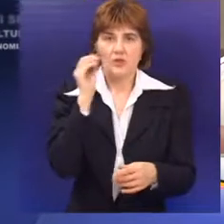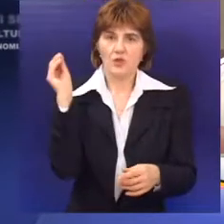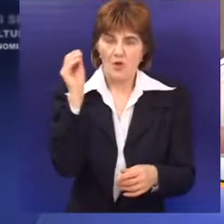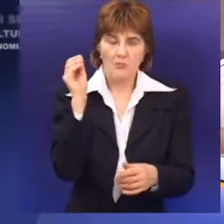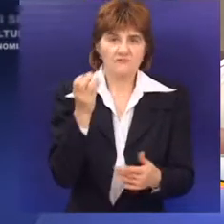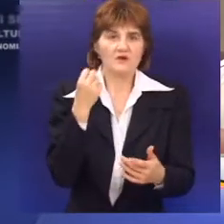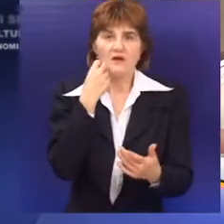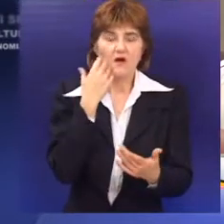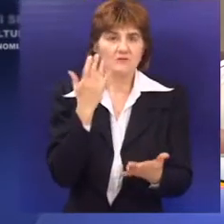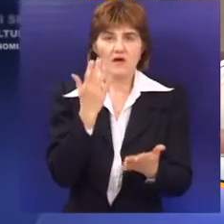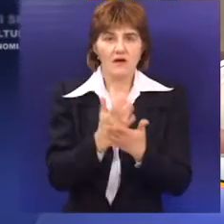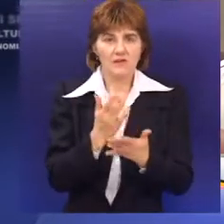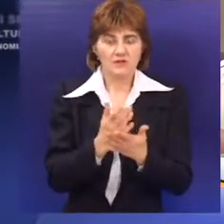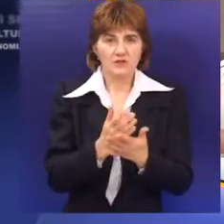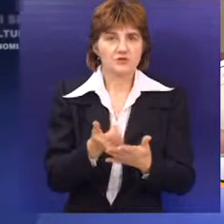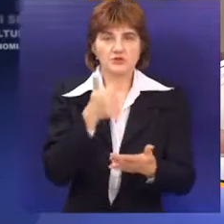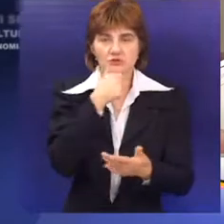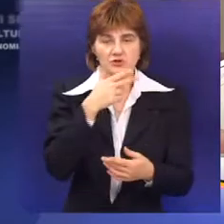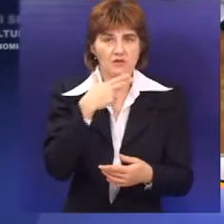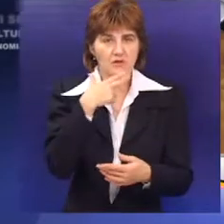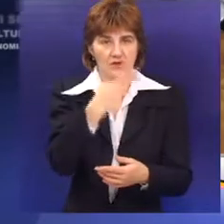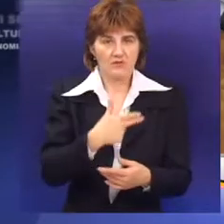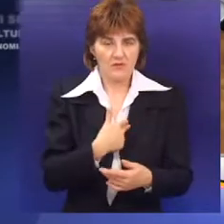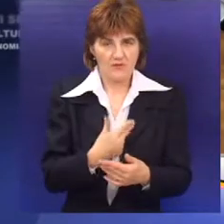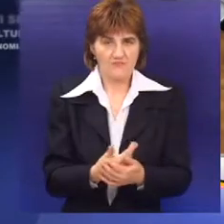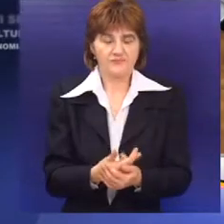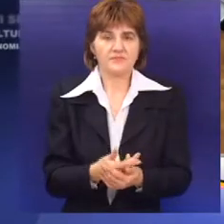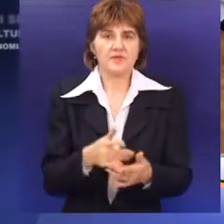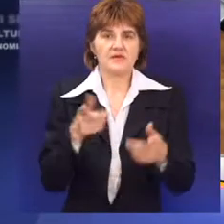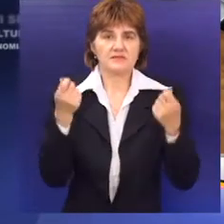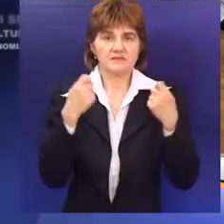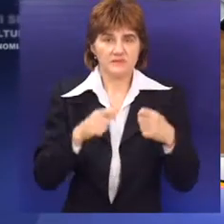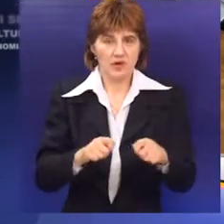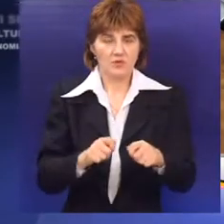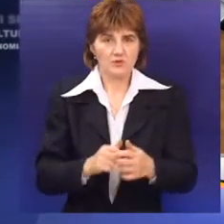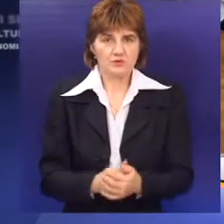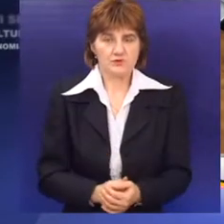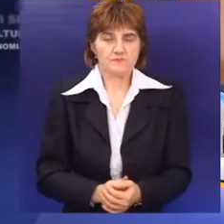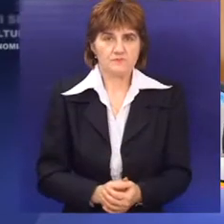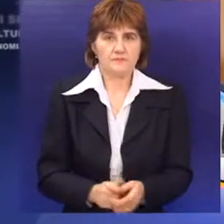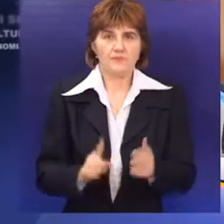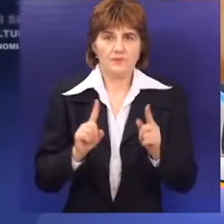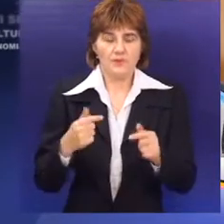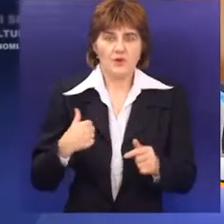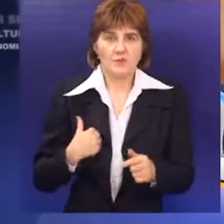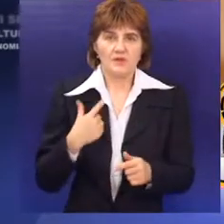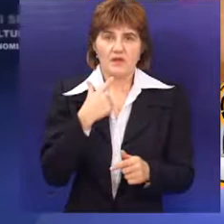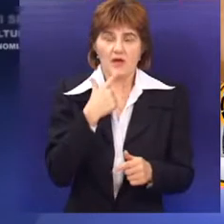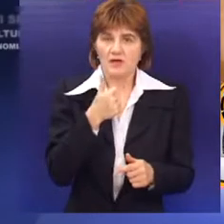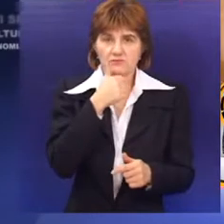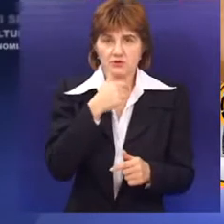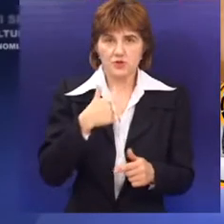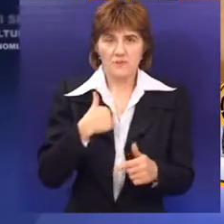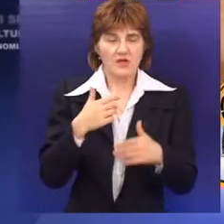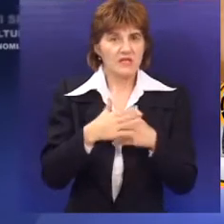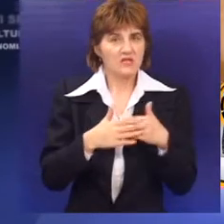obavešten o tome kada je predmet prosleđen i kada predmet bude rešen, odnosno zaključen. Moram da kažem da mi je izuzetno drago što mogu